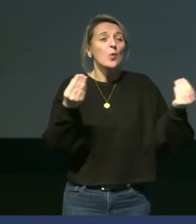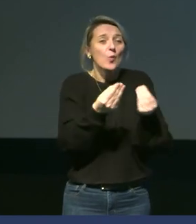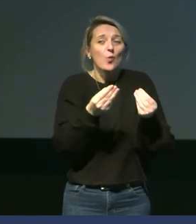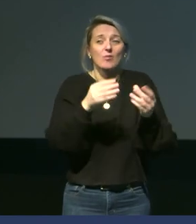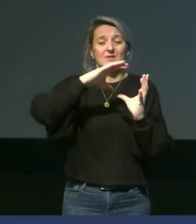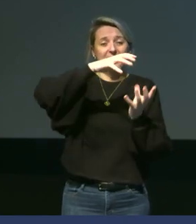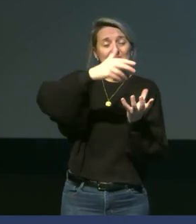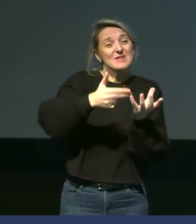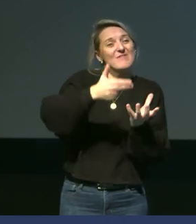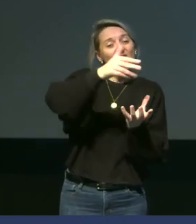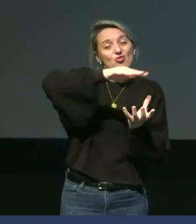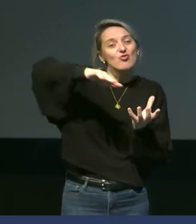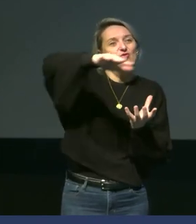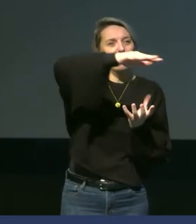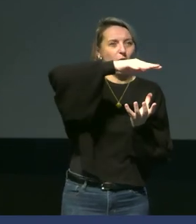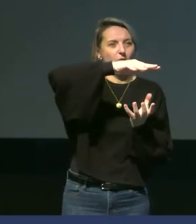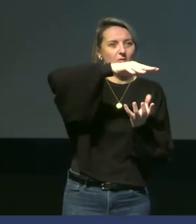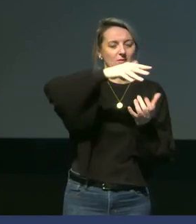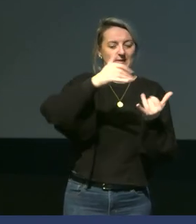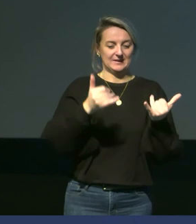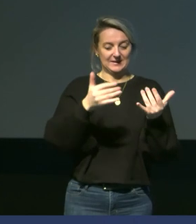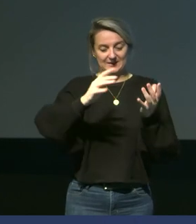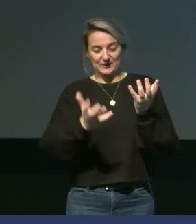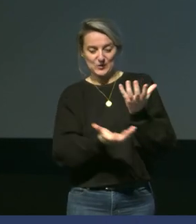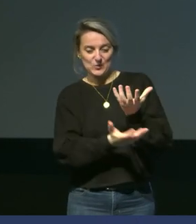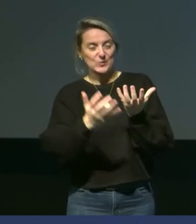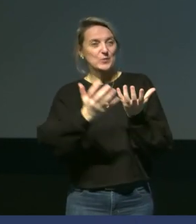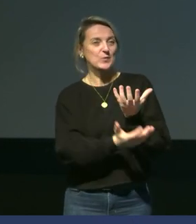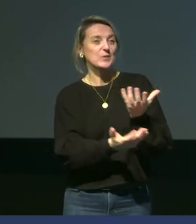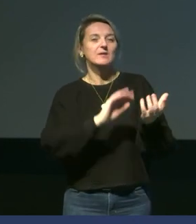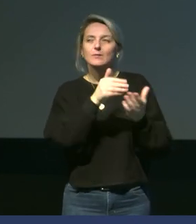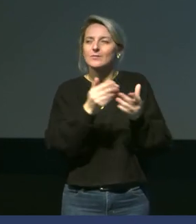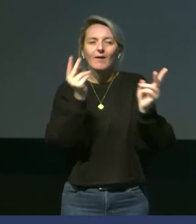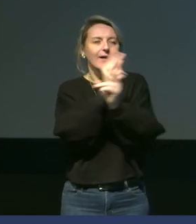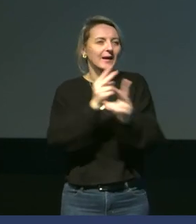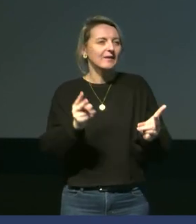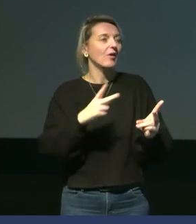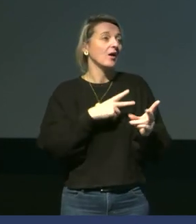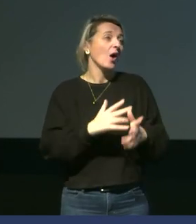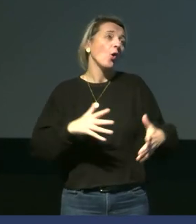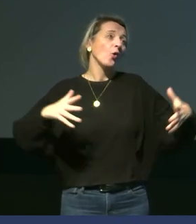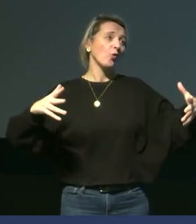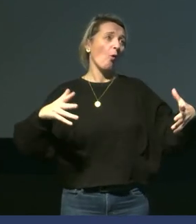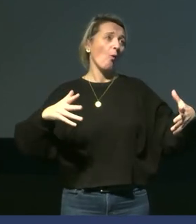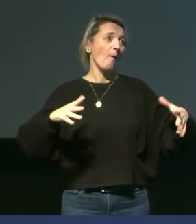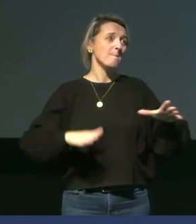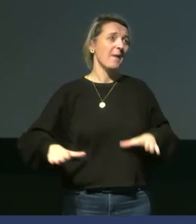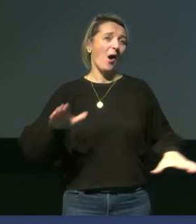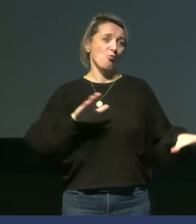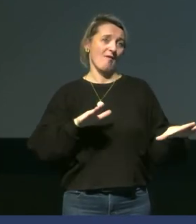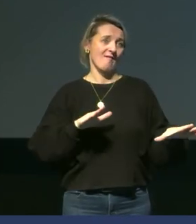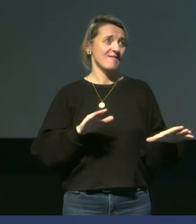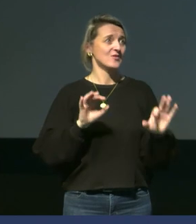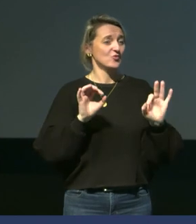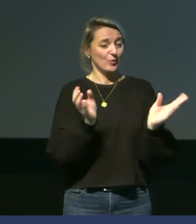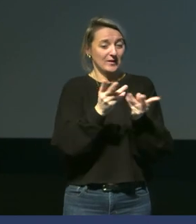des espèces en hémisphère sud. Présente dans l'hémisphère sud, on a le grand pingouin qui, lui, a